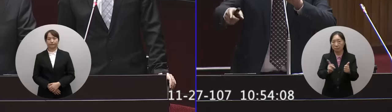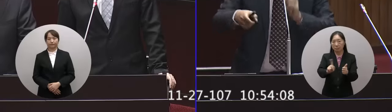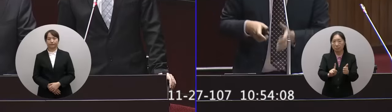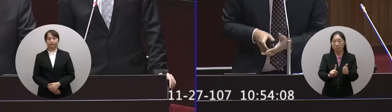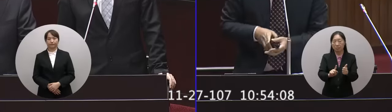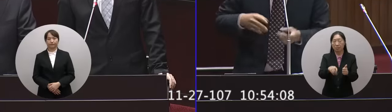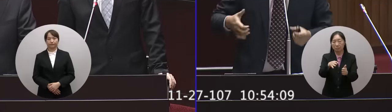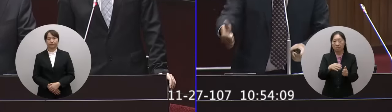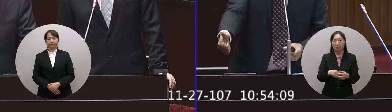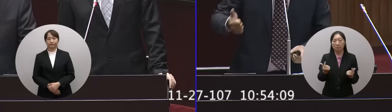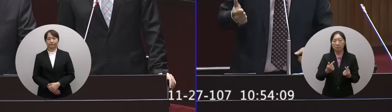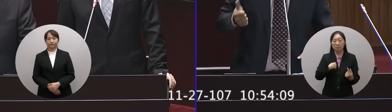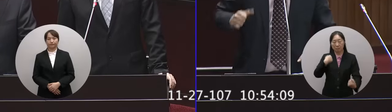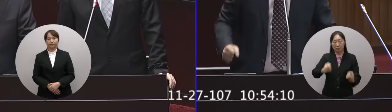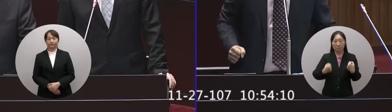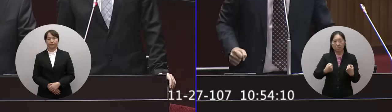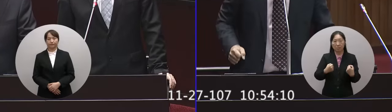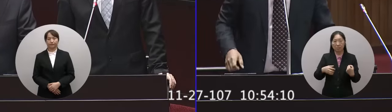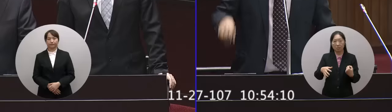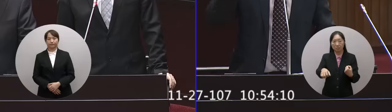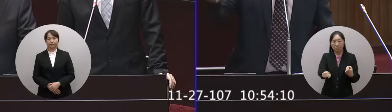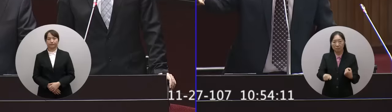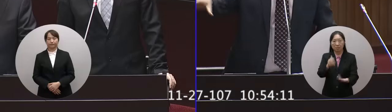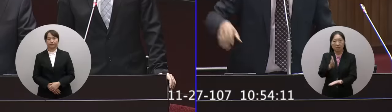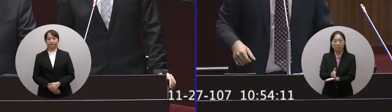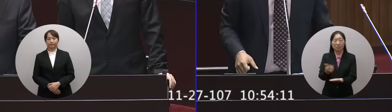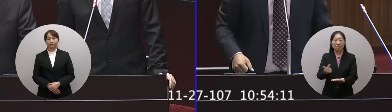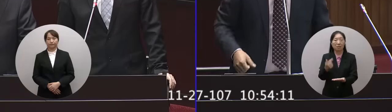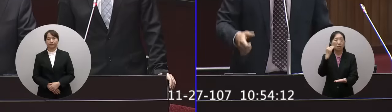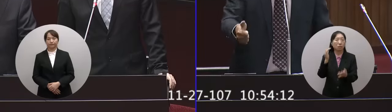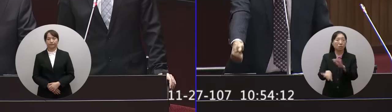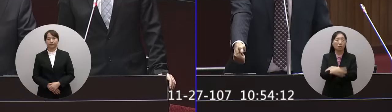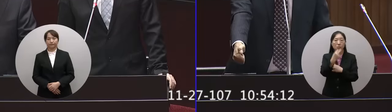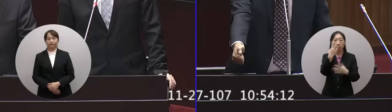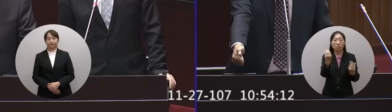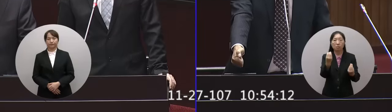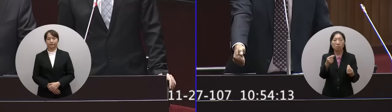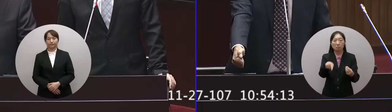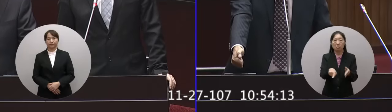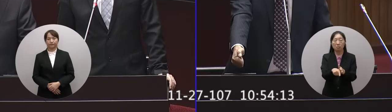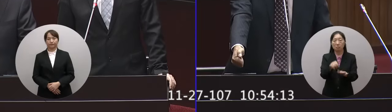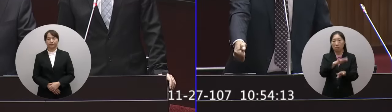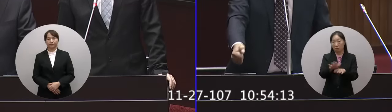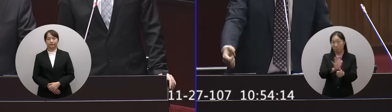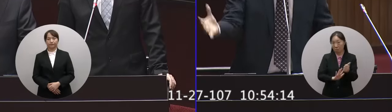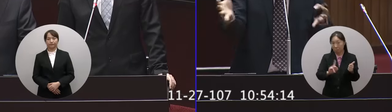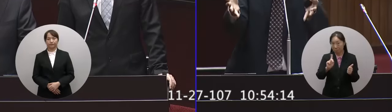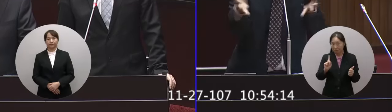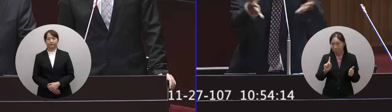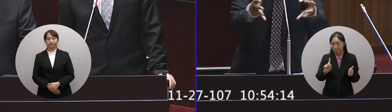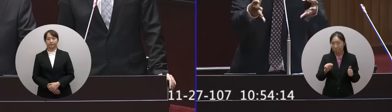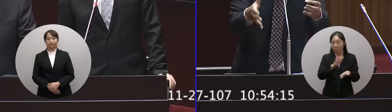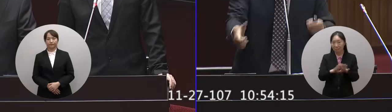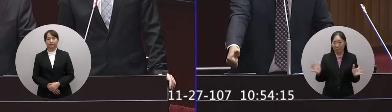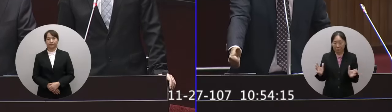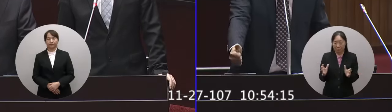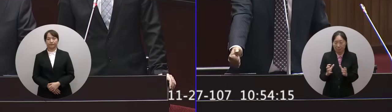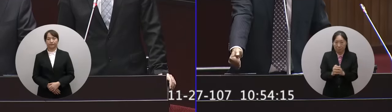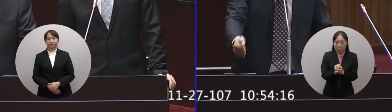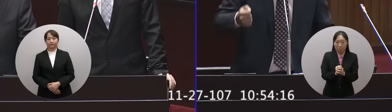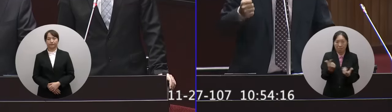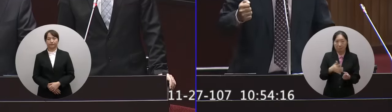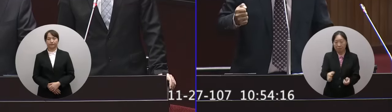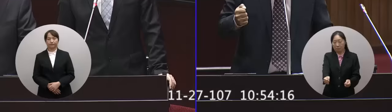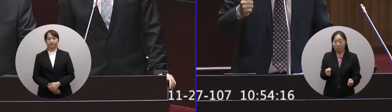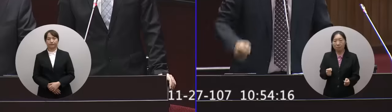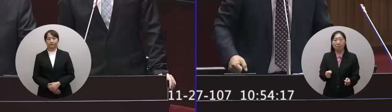對於停留韌機就像我們開車的手剎車沒有空氣進去的時候停留韌機會怎麼樣停留韌機會縮起來就像手